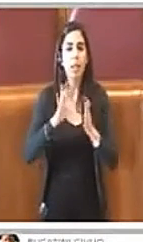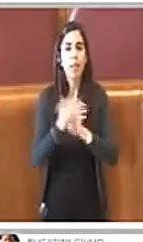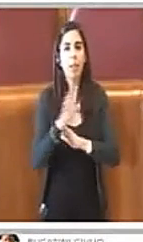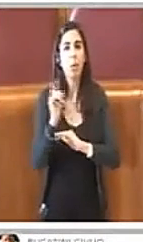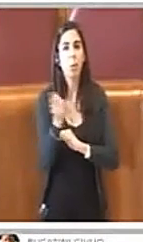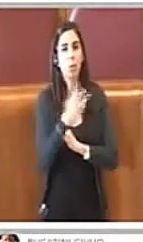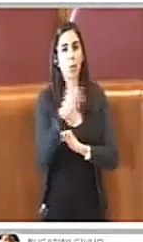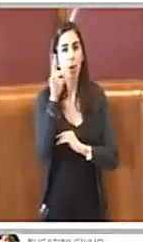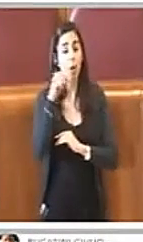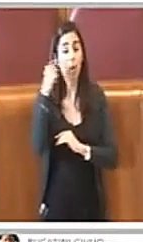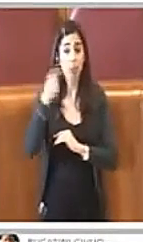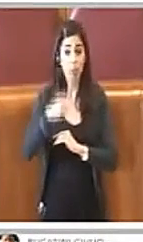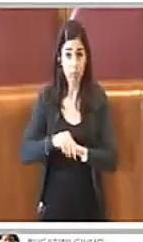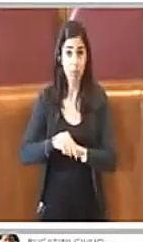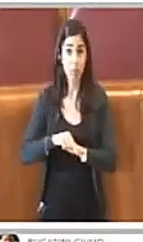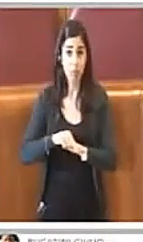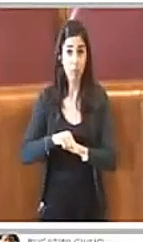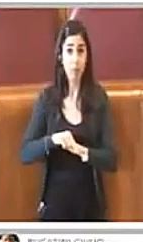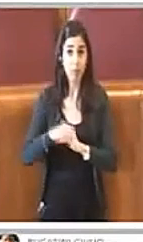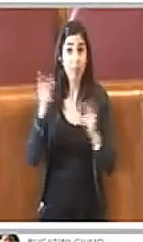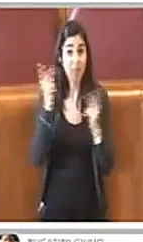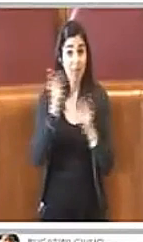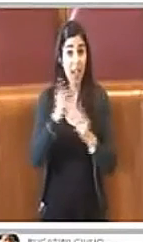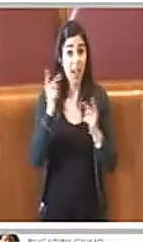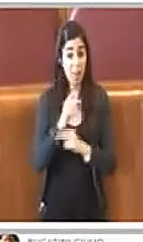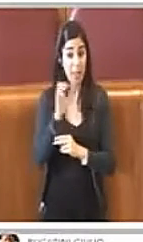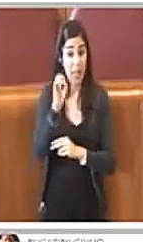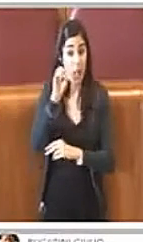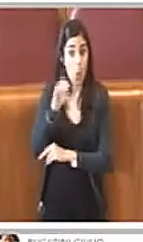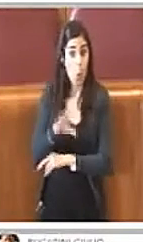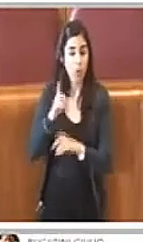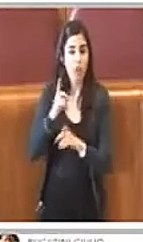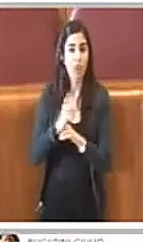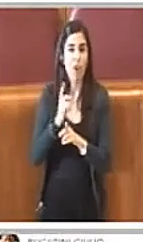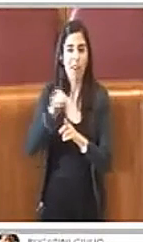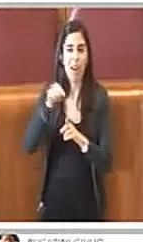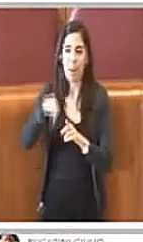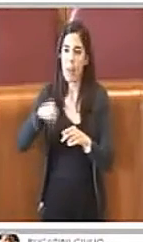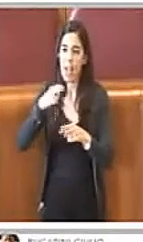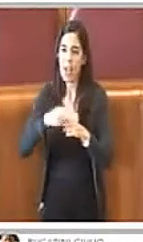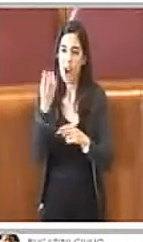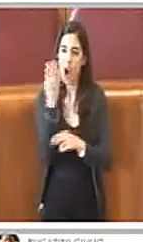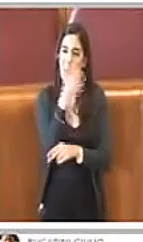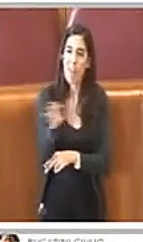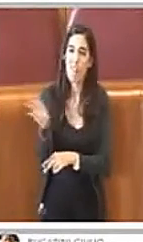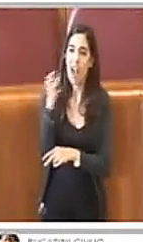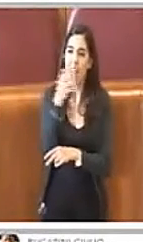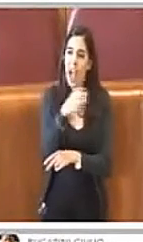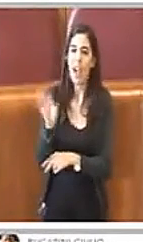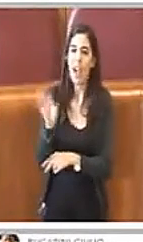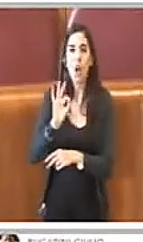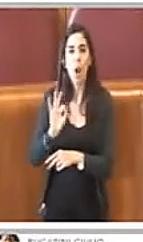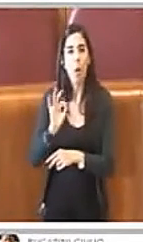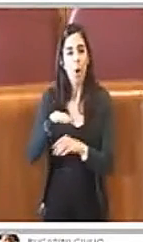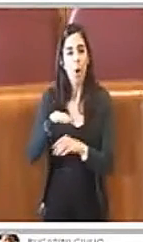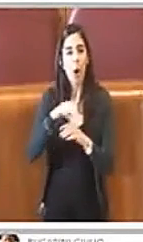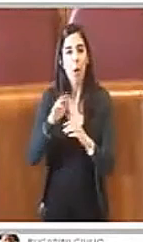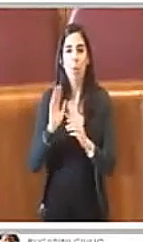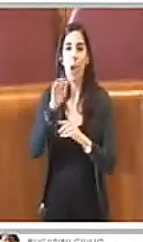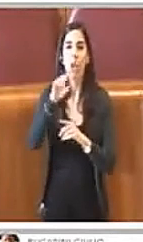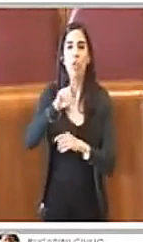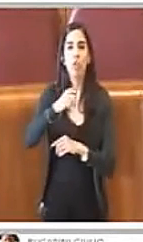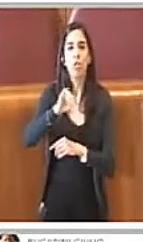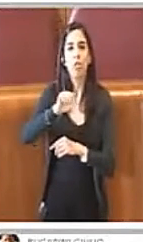reale dovrebbe essere proiettata su Roma dal faro degli italiani d'Argentina al Gianicolo. Bene,